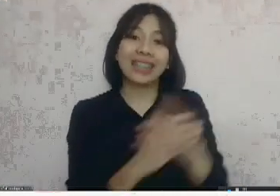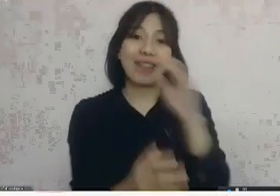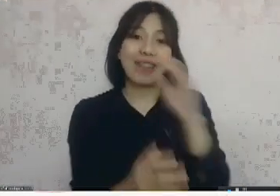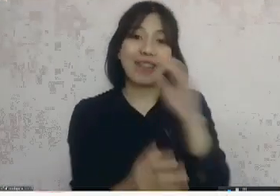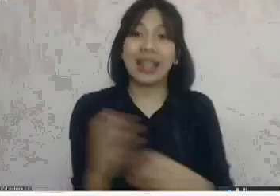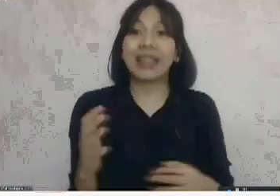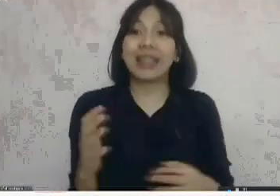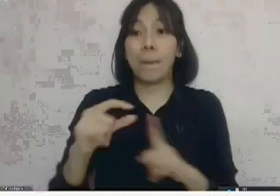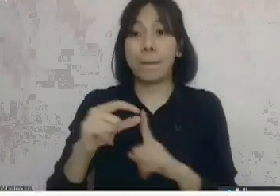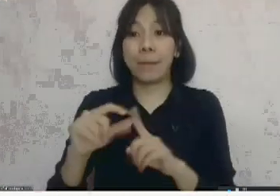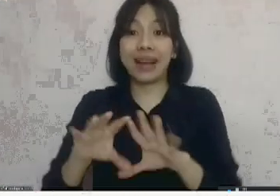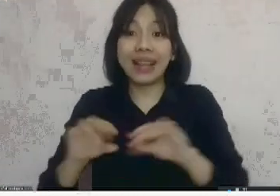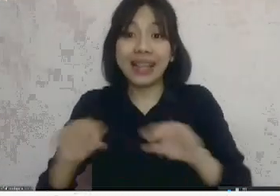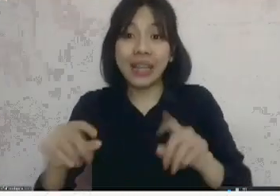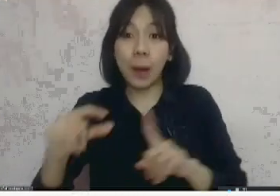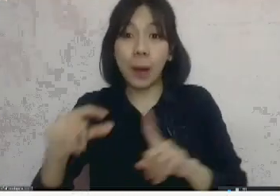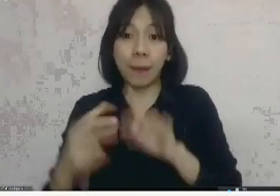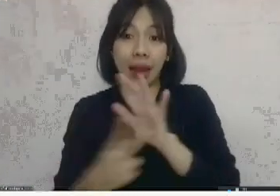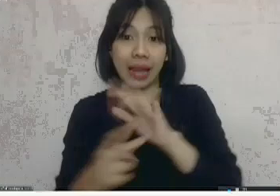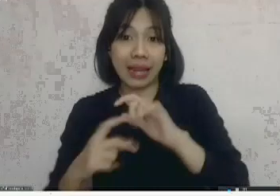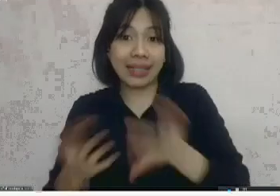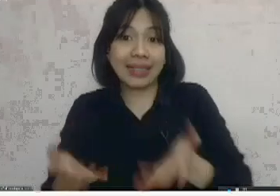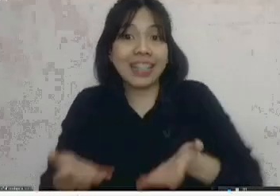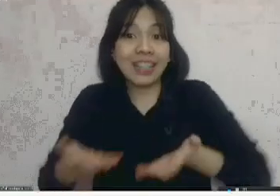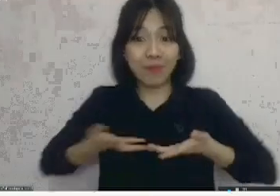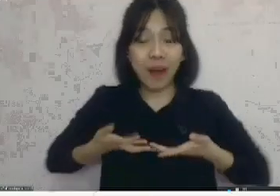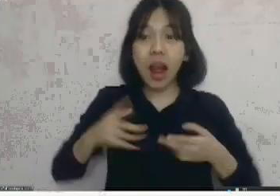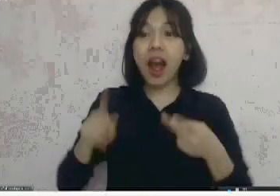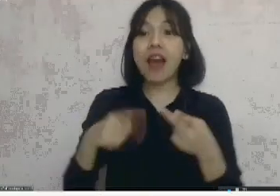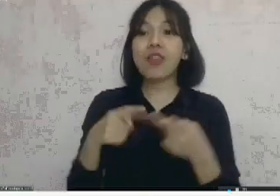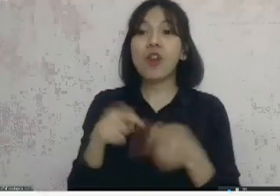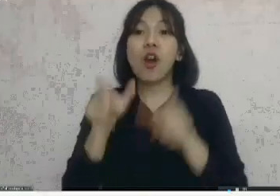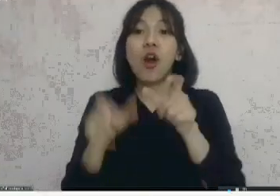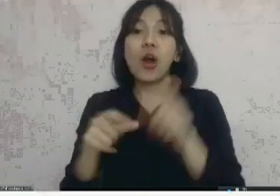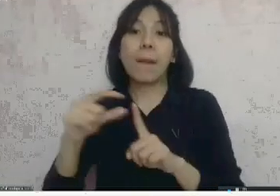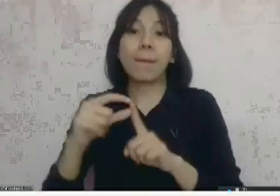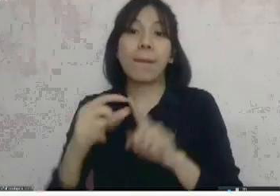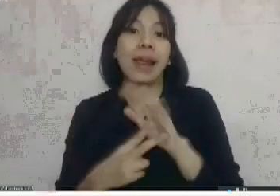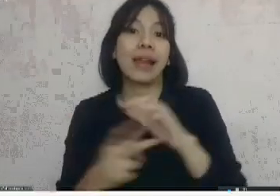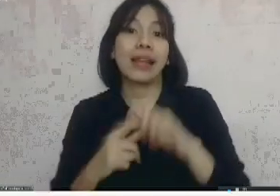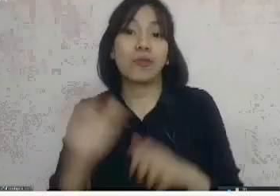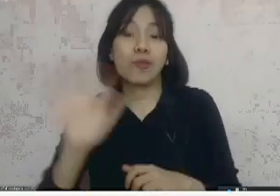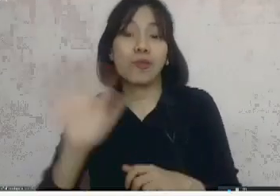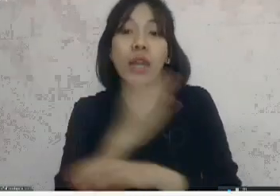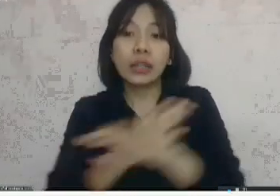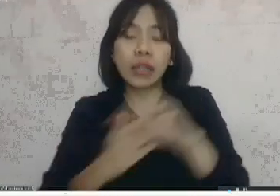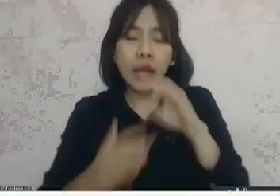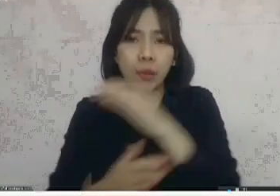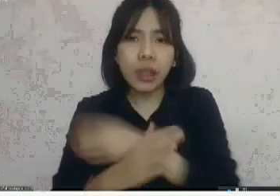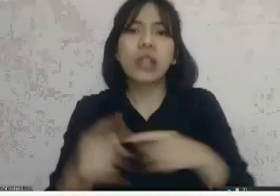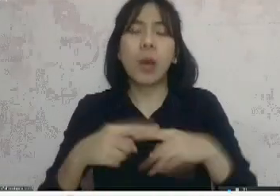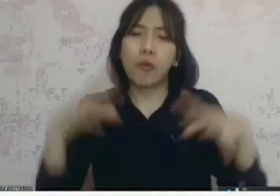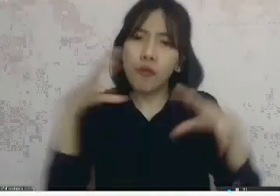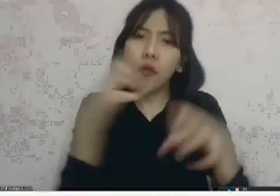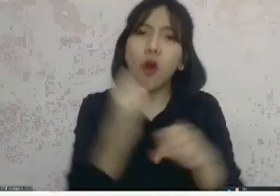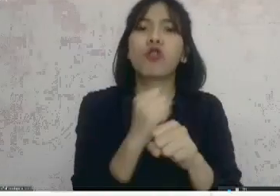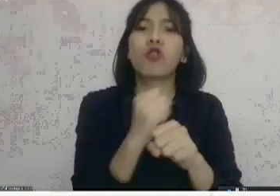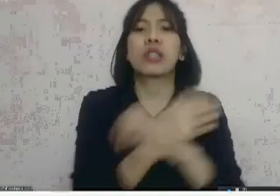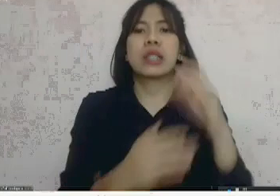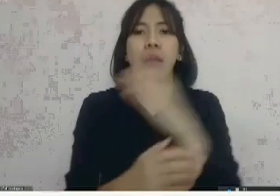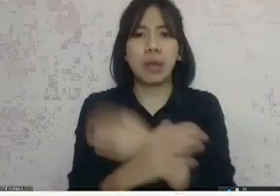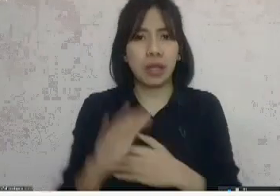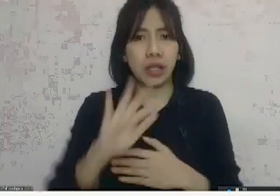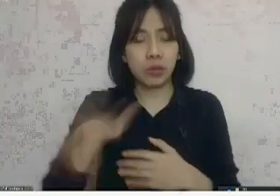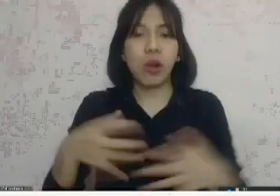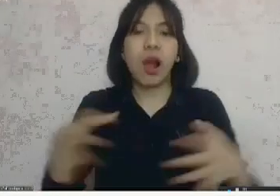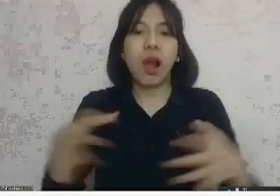atau yang PNS non-disabilitas tapi konsen terhadap isu disabilitas untuk gabung diskusi bareng dan kita bisa berseergi